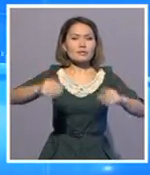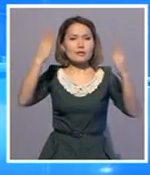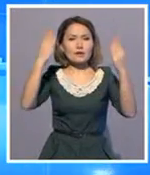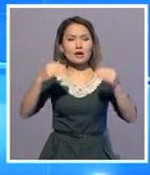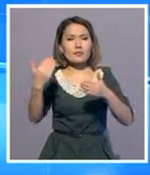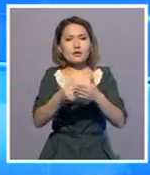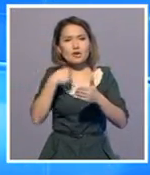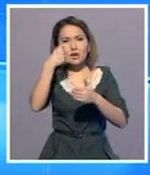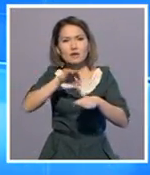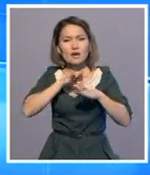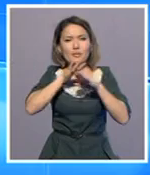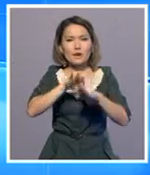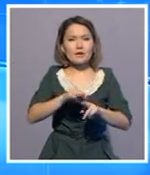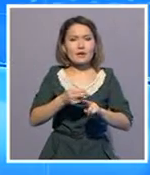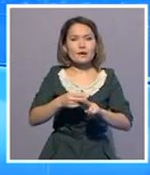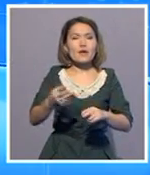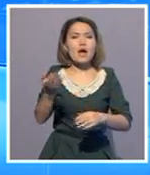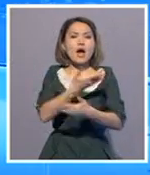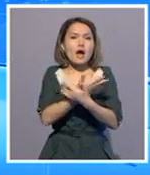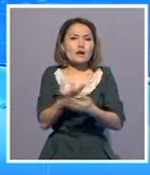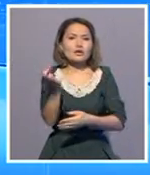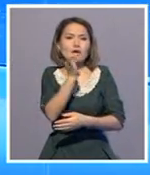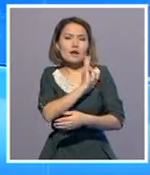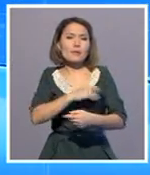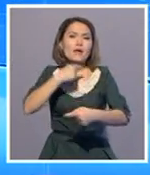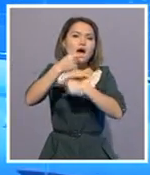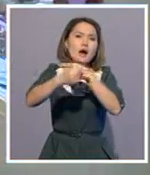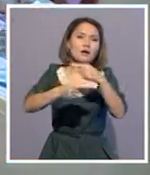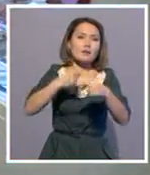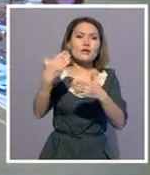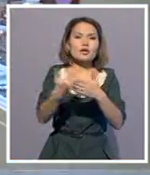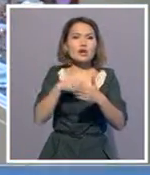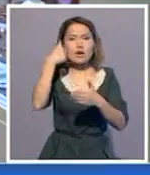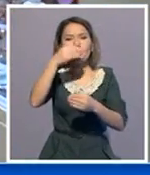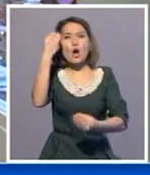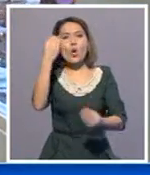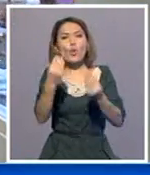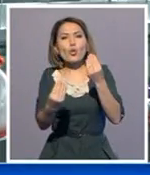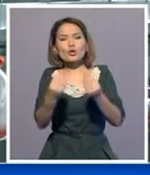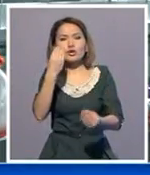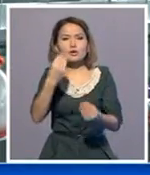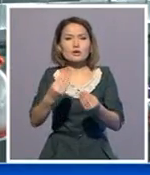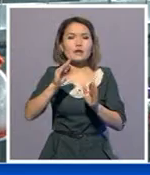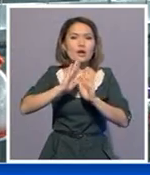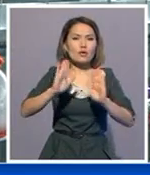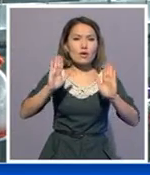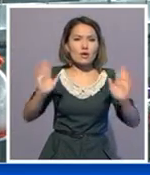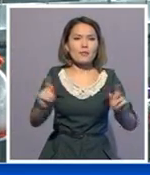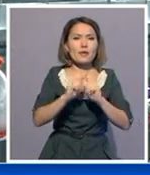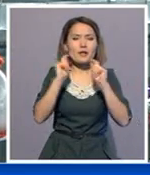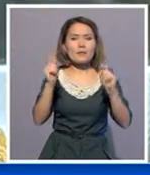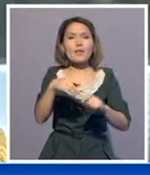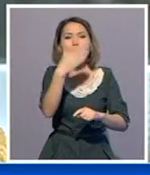өткен ғасырдың ортасы мен осы ғасырдың басында қолданыстап олған, әртүрлі сипаттағы жаңа жылдық ойыншықтар қойылған. Сонмен ғатар, аязатамен